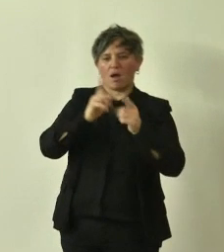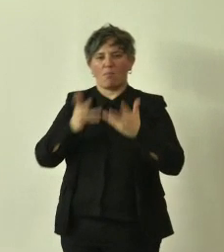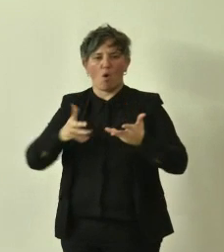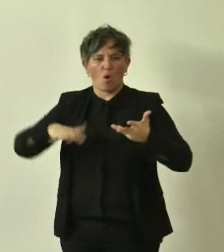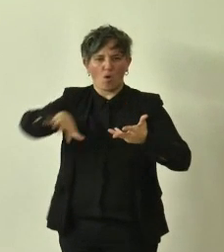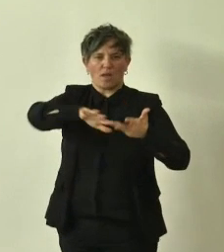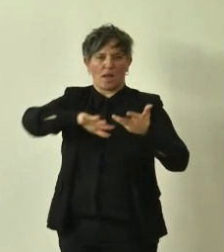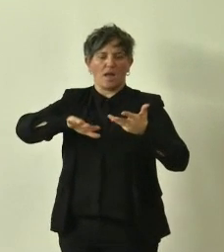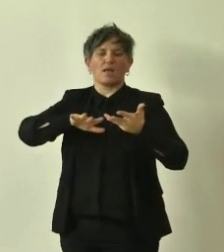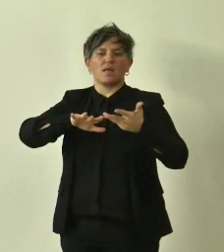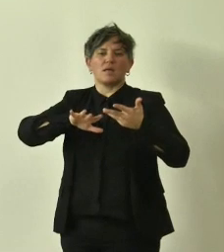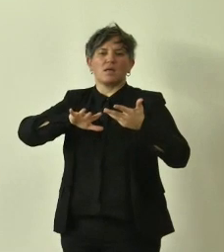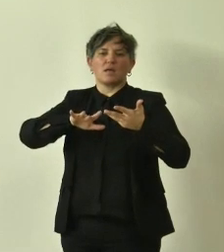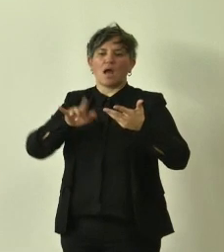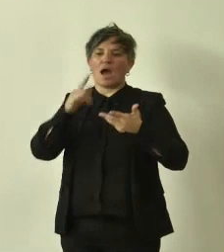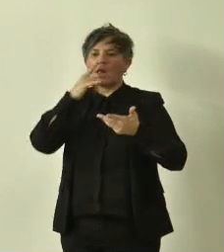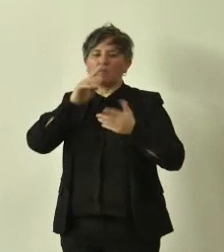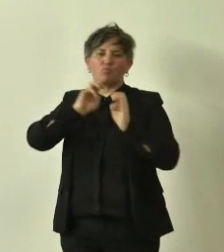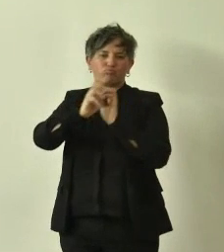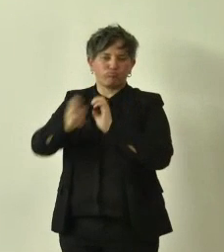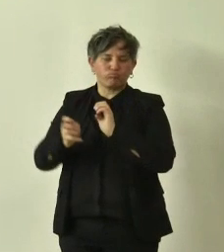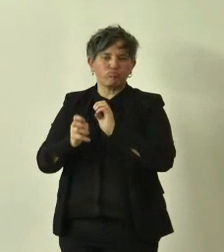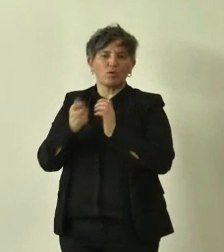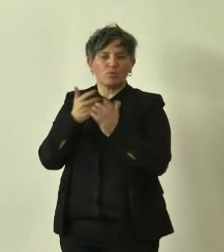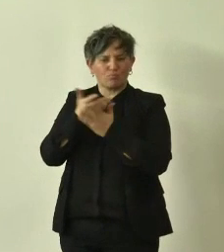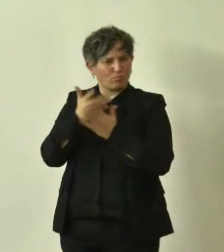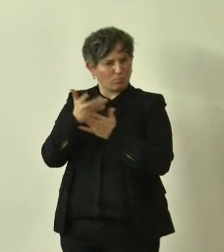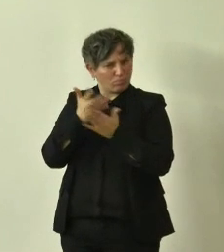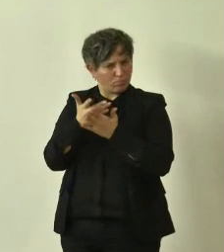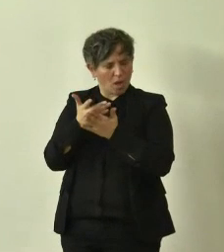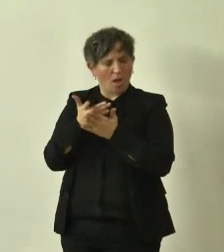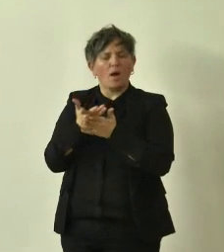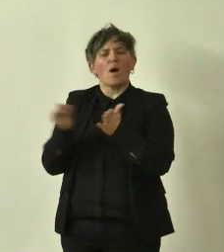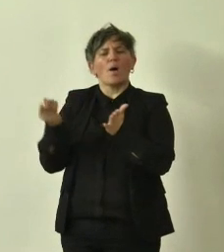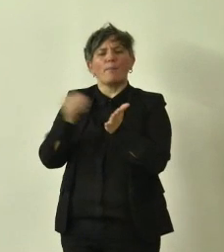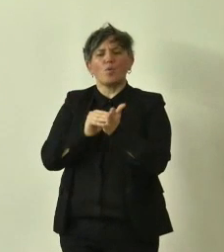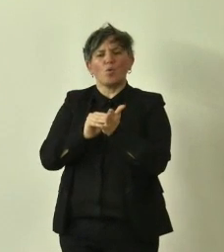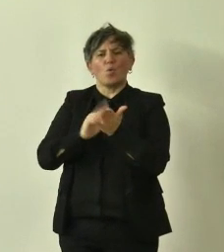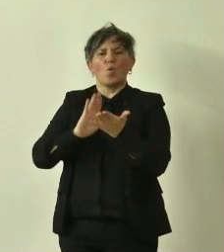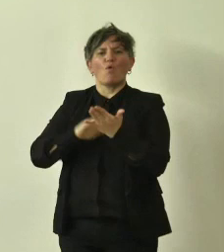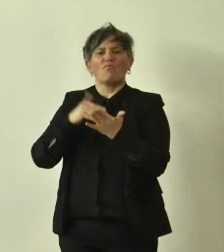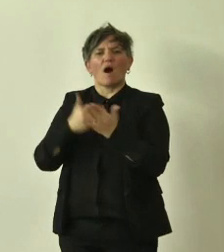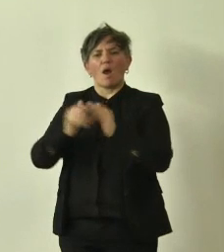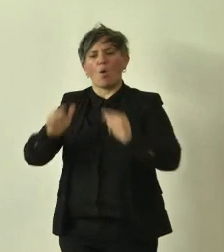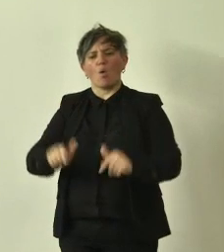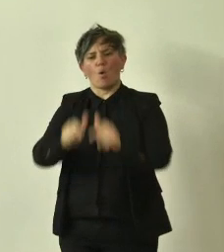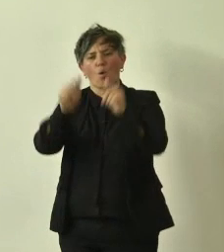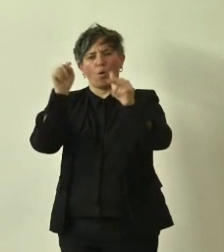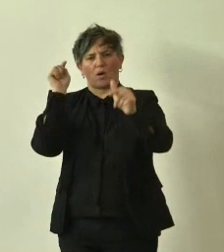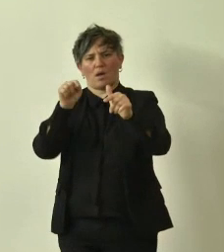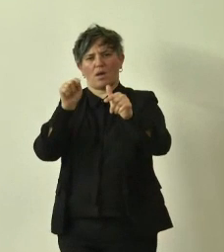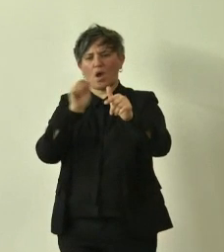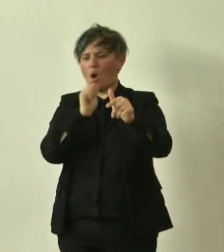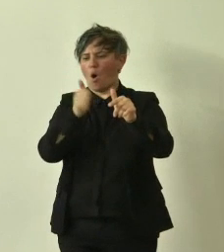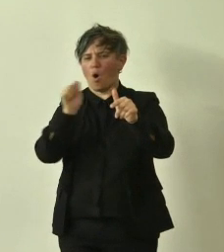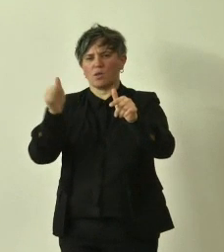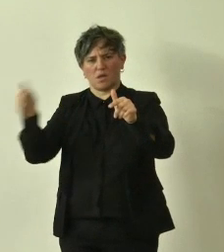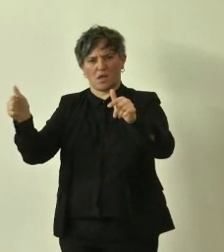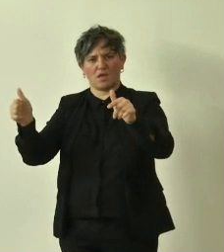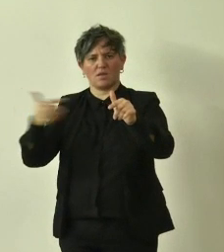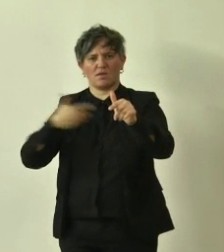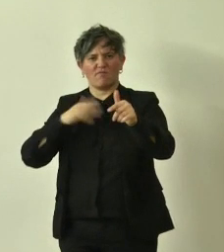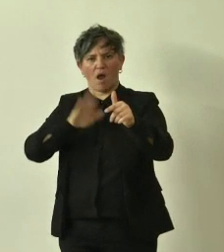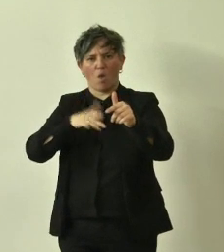queste specie sono concentrati soprattutto sul valore che la pianta che le singole piante hanno